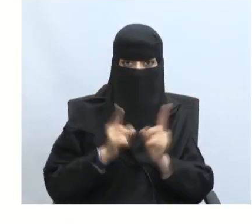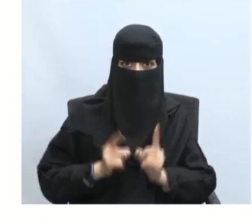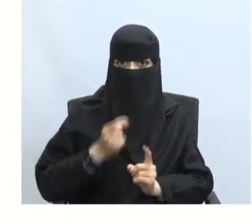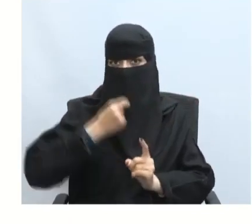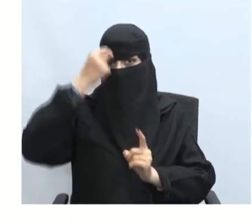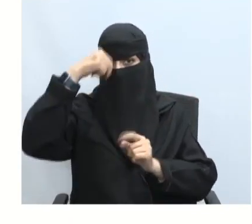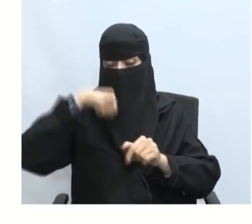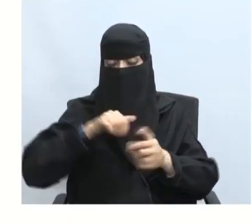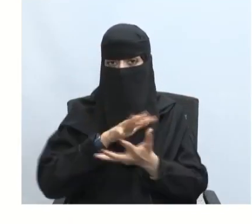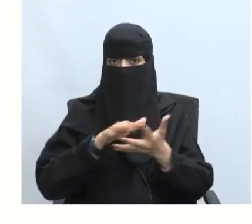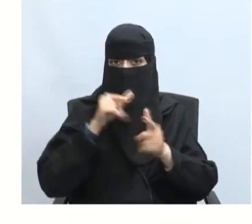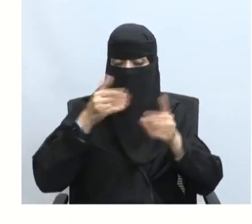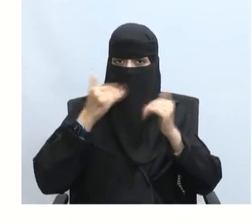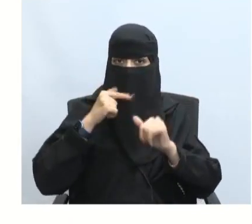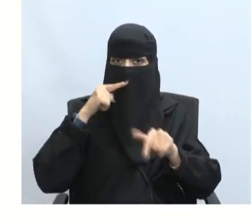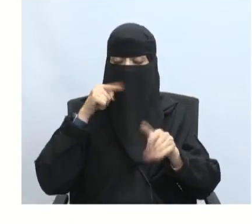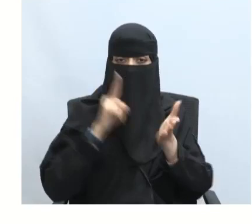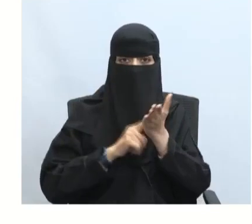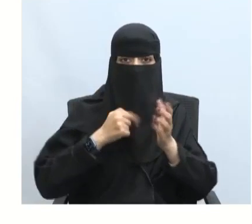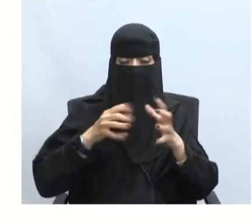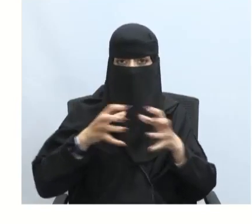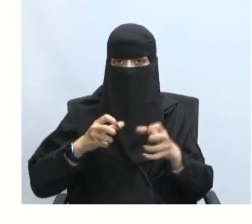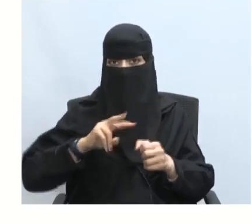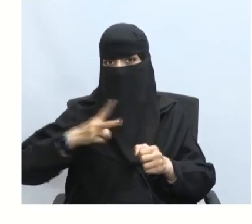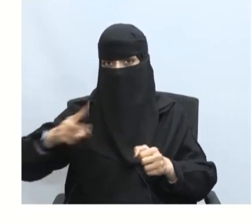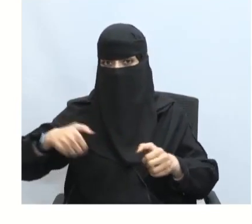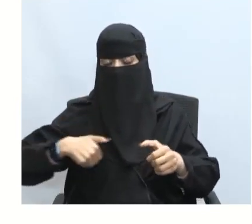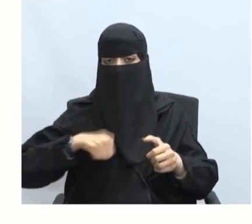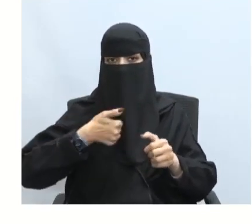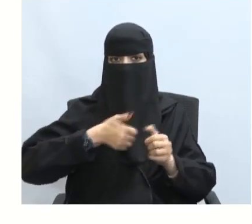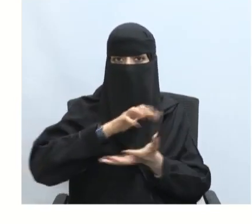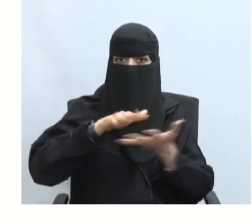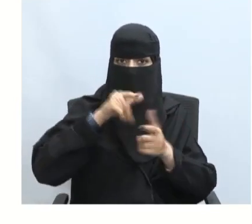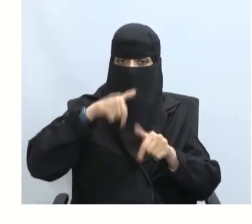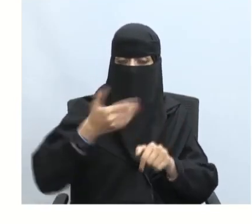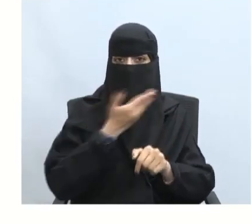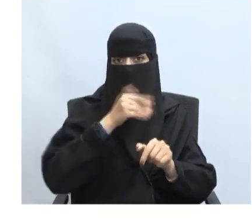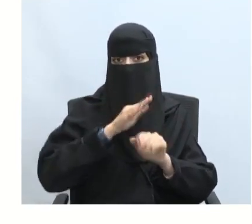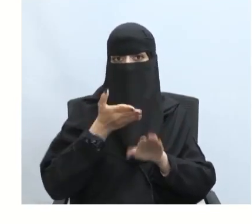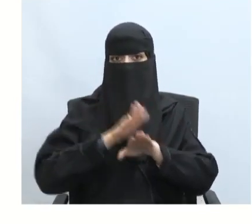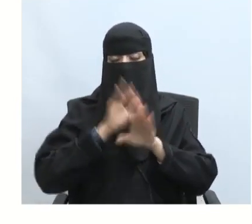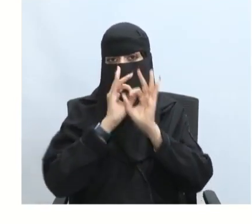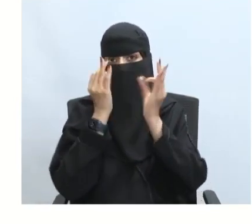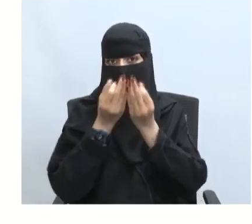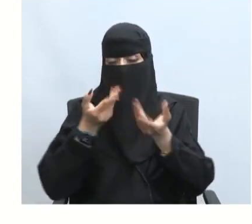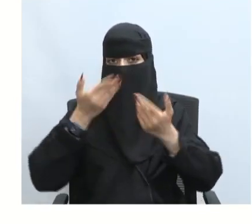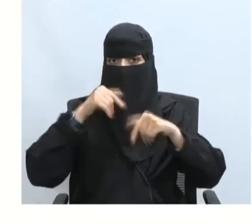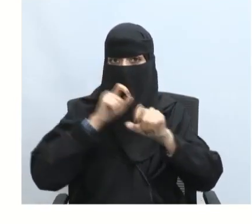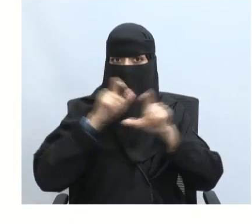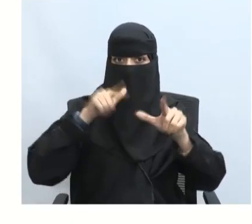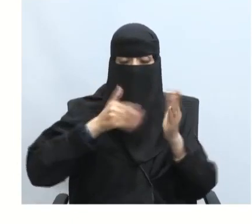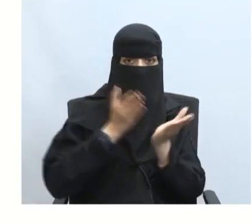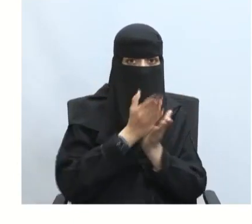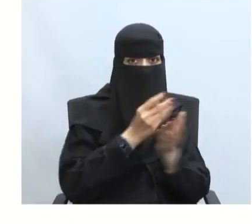الأزمة رابعا أن أحل الأنواع الأزمات من حيث التأثير على المجتمع أيضا أن أبين